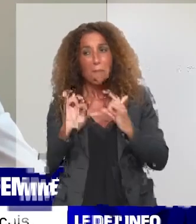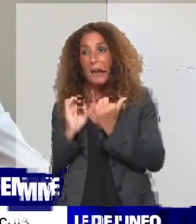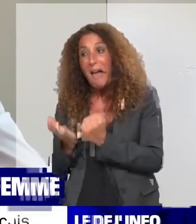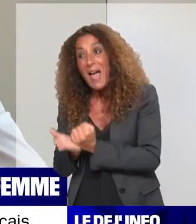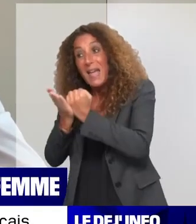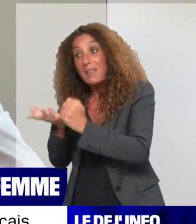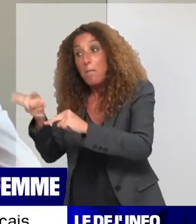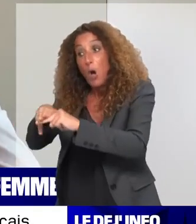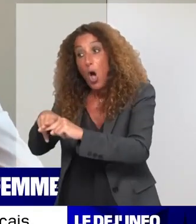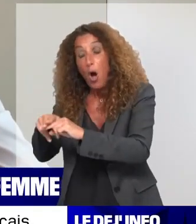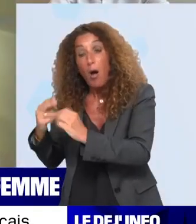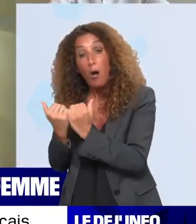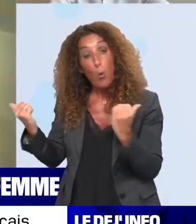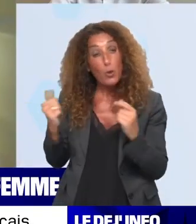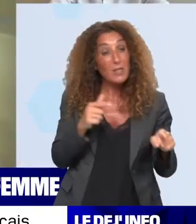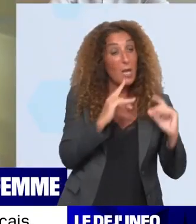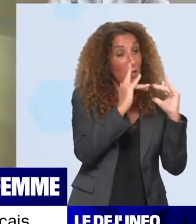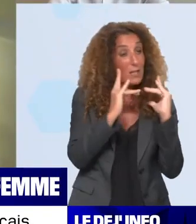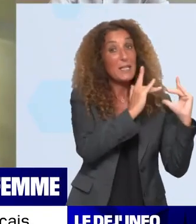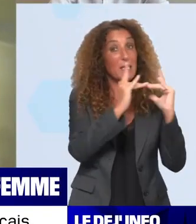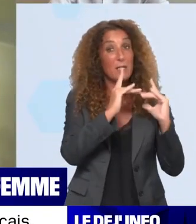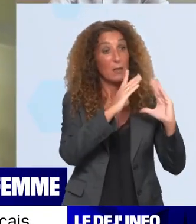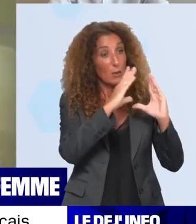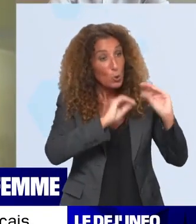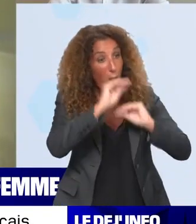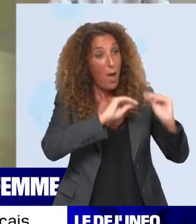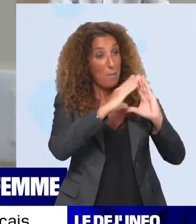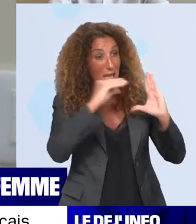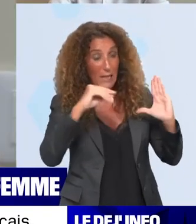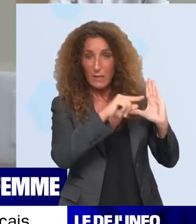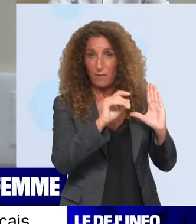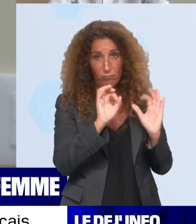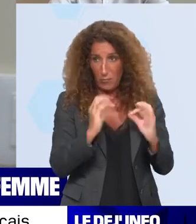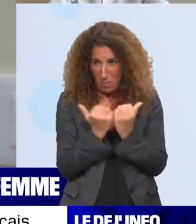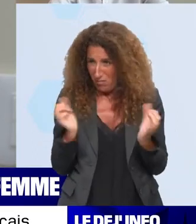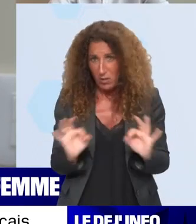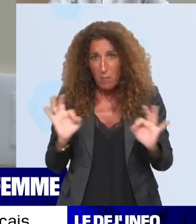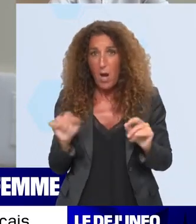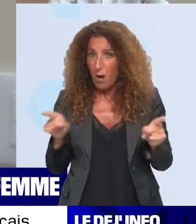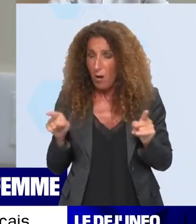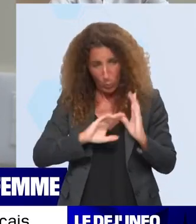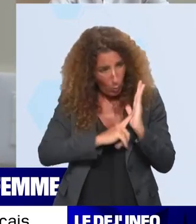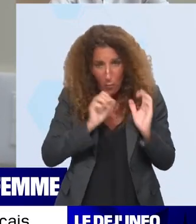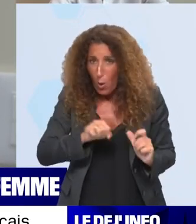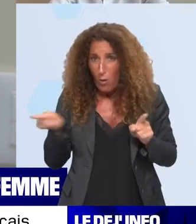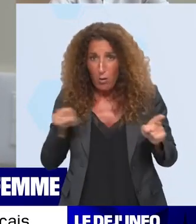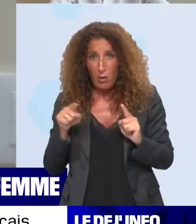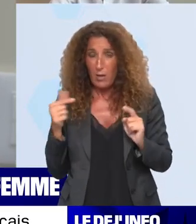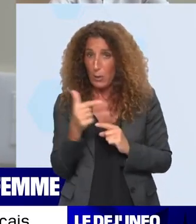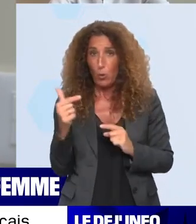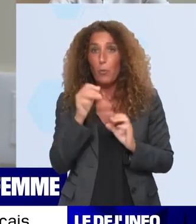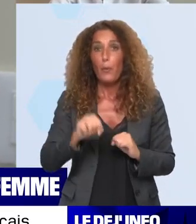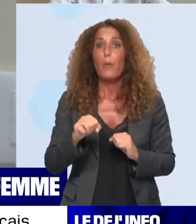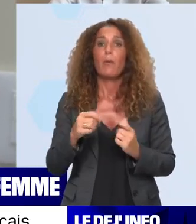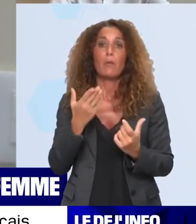Et quand on regarde des pays qui ont avancé... Je vais prendre l'exemple, par exemple, de la Belgique. Il a 20 ans, ils ont fait 3 lois, dont l'accès universel aux soins palliatifs et la dépénalisation de l